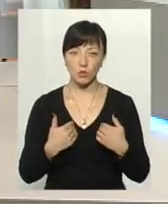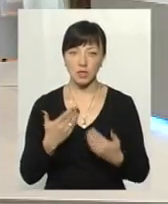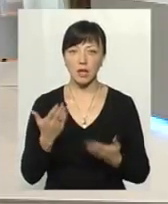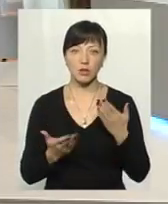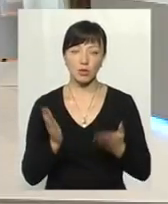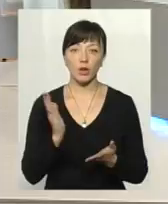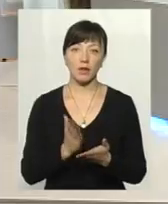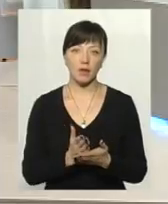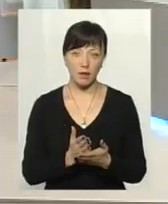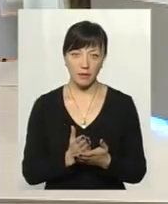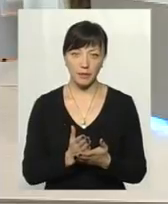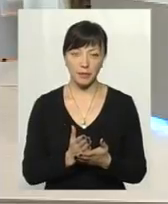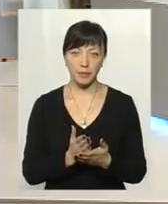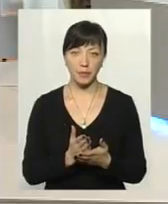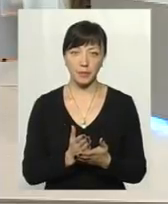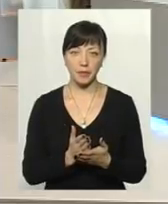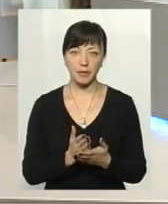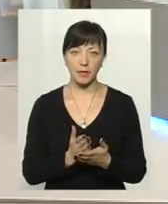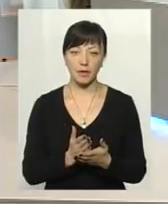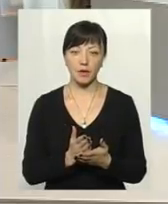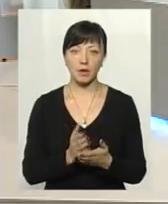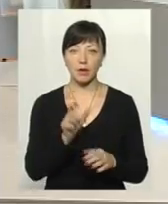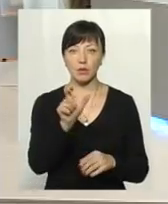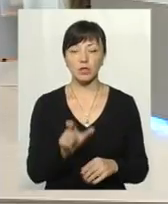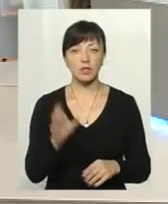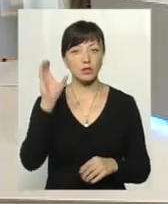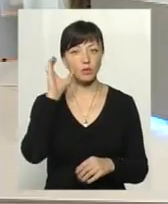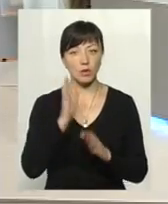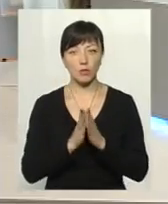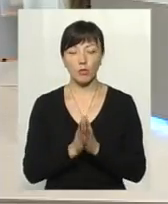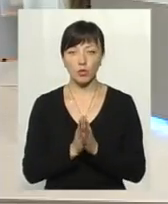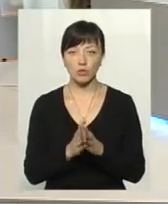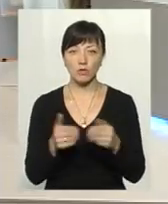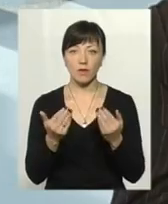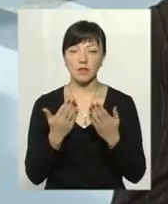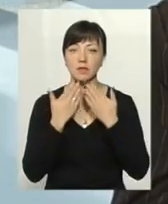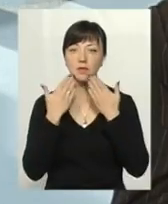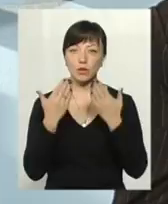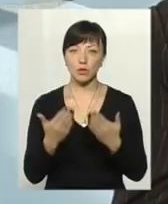і якщо є, ну, телеглядач, слухає, я попрошу вас звернутися